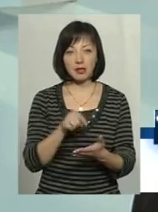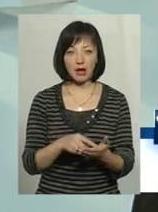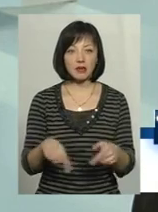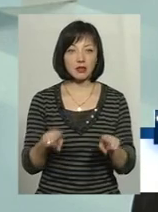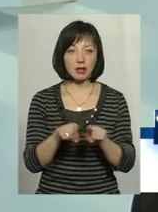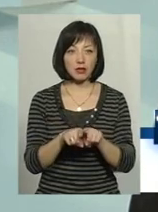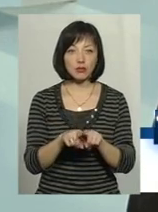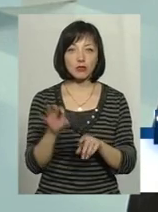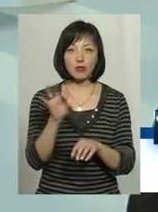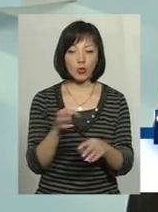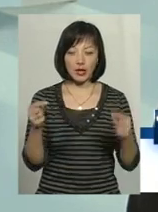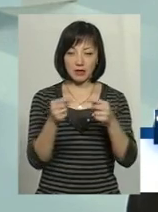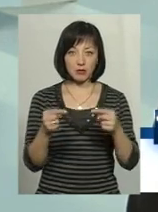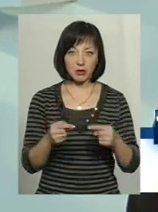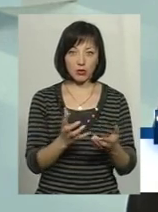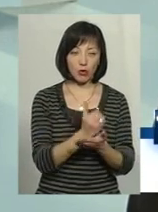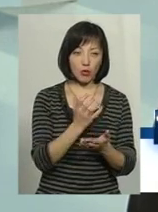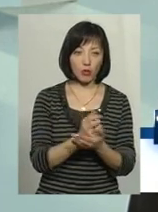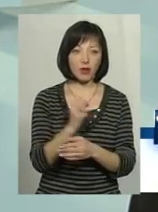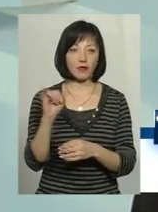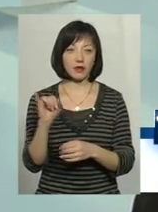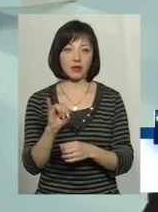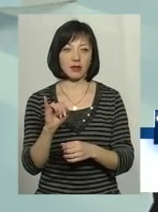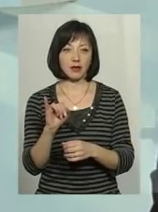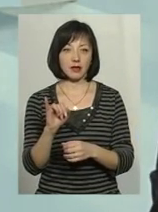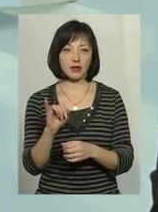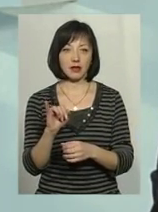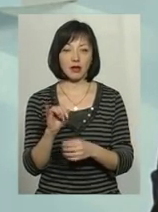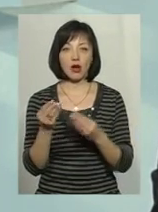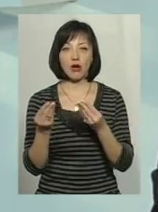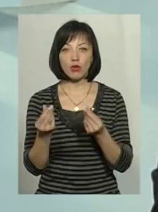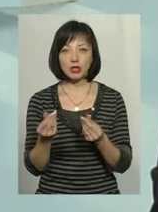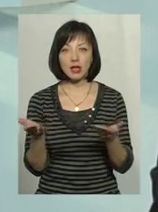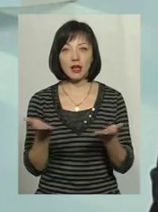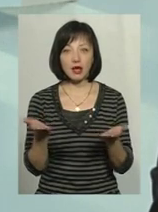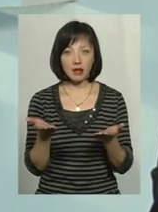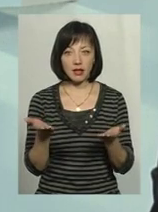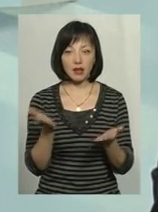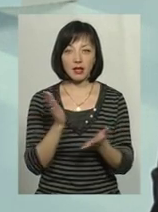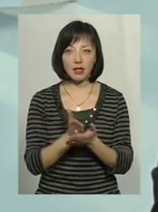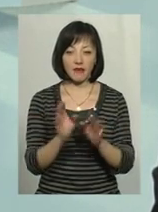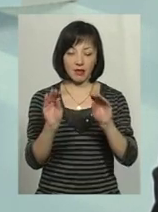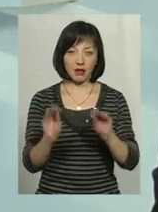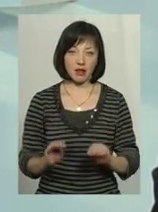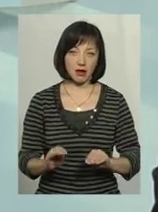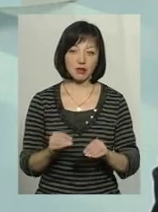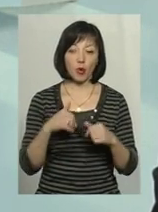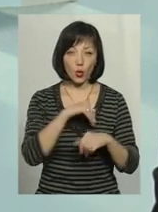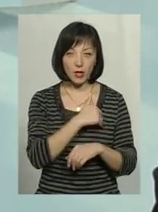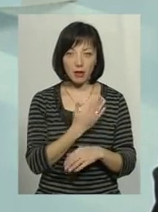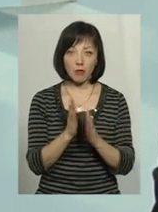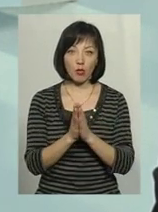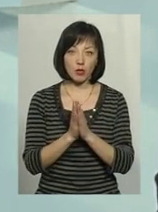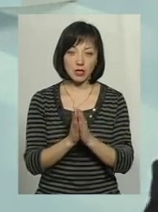також щодо неспівмірності доходів і тих грошових коштів, які є в декларації. Тому ми би хотіли